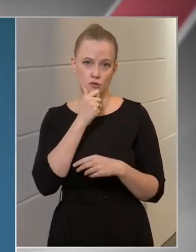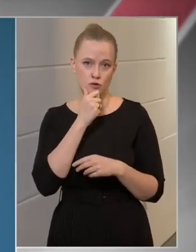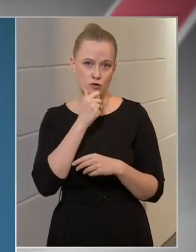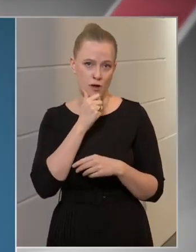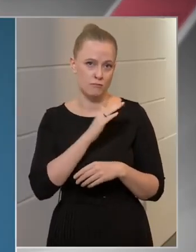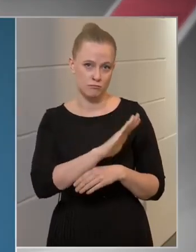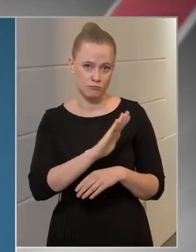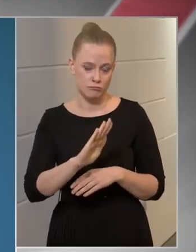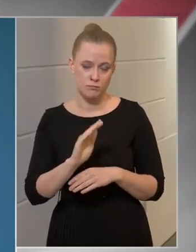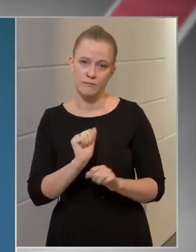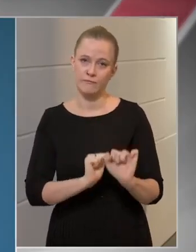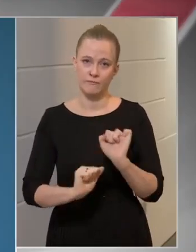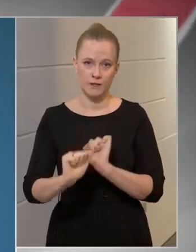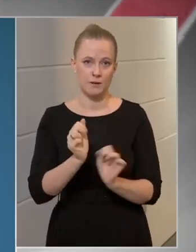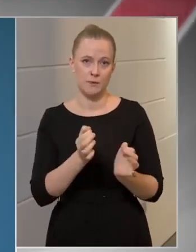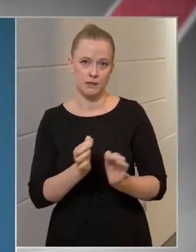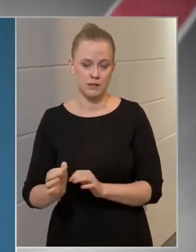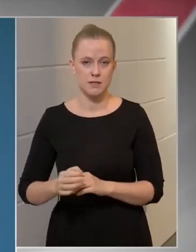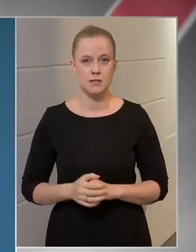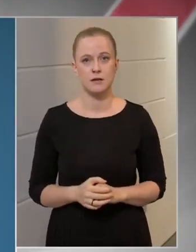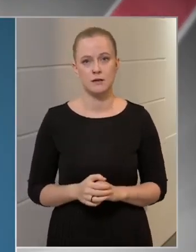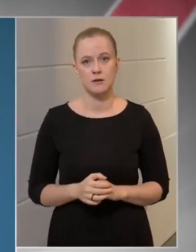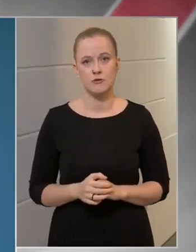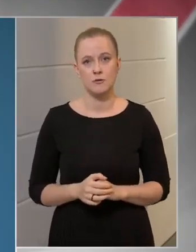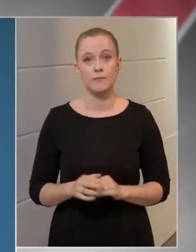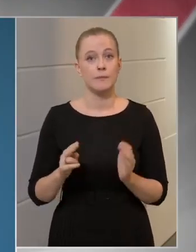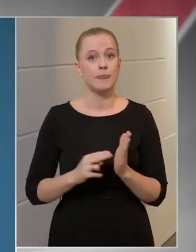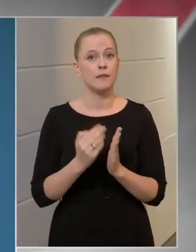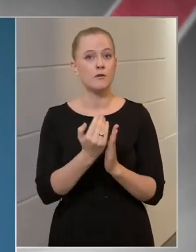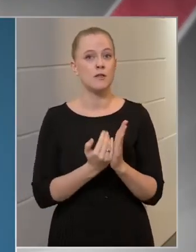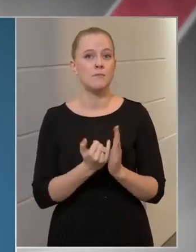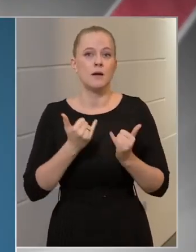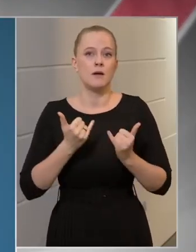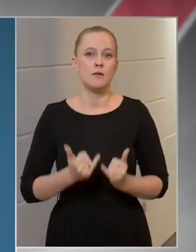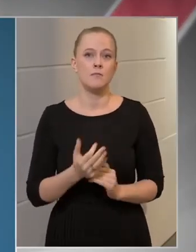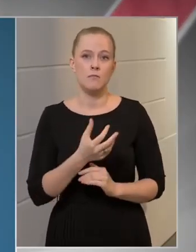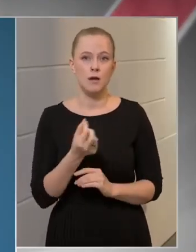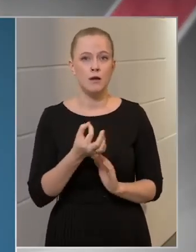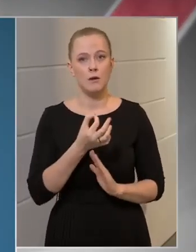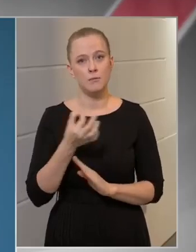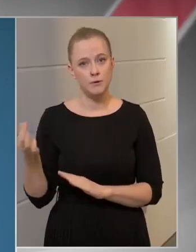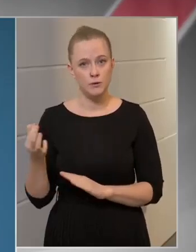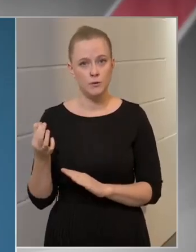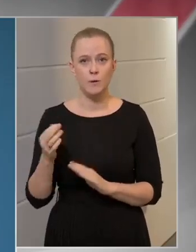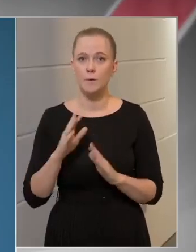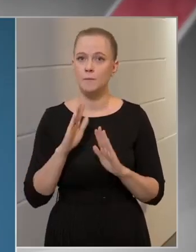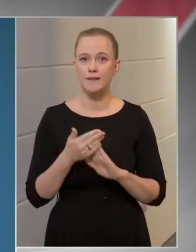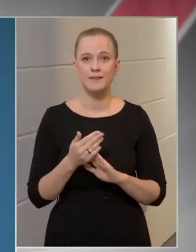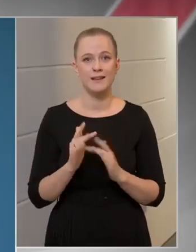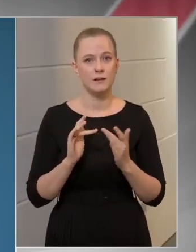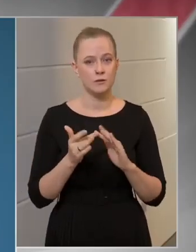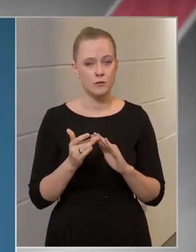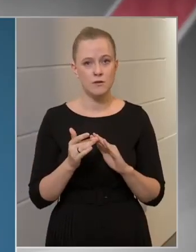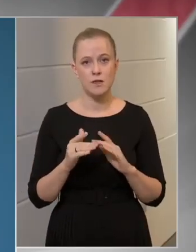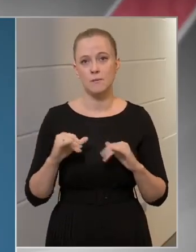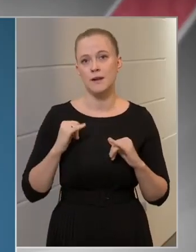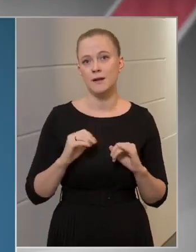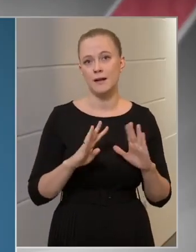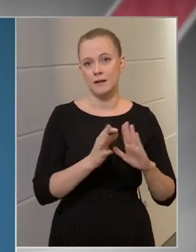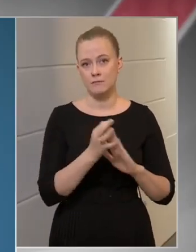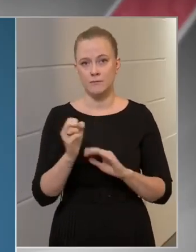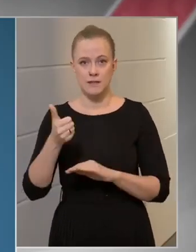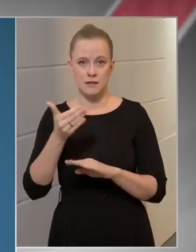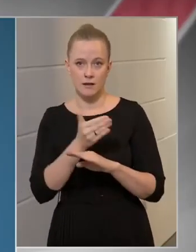vonatkozó védelmi intézkedések. A jogszabálya mai naptól minden hétköznap reggel 9 óra és 11 óra